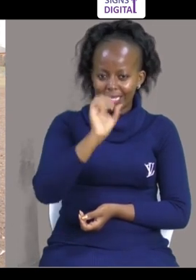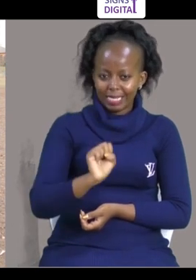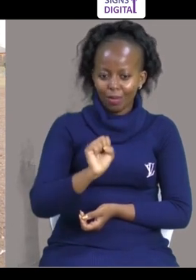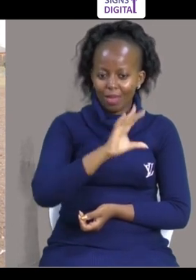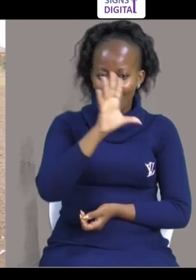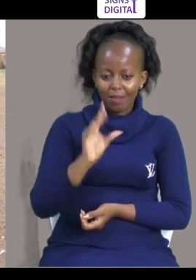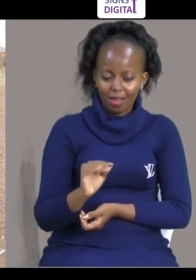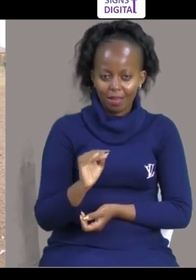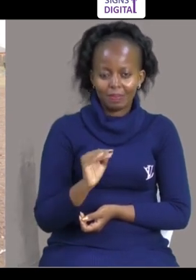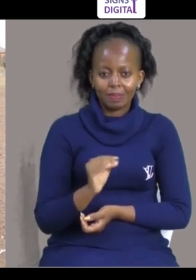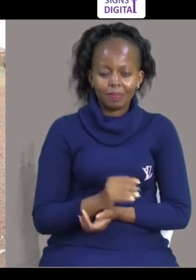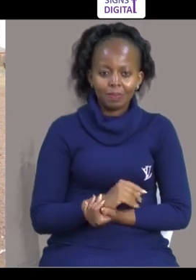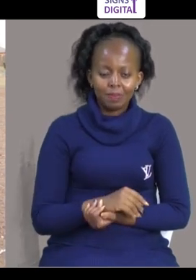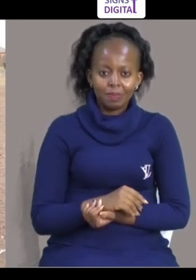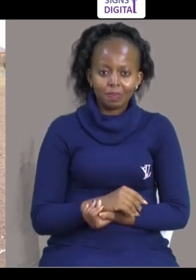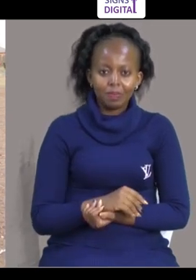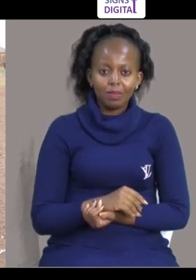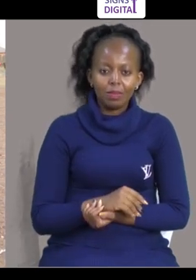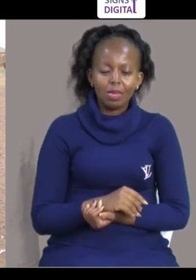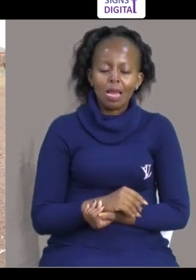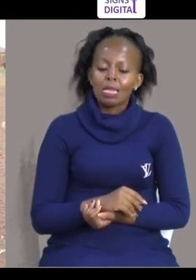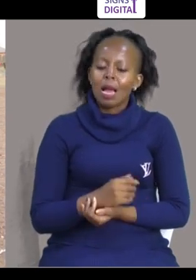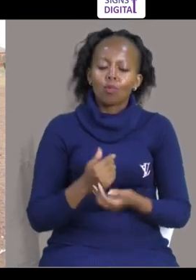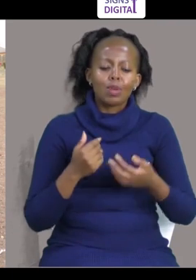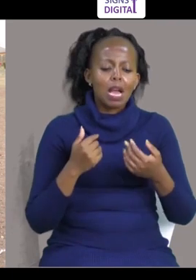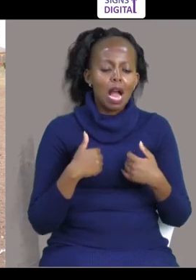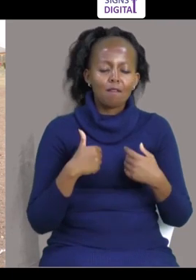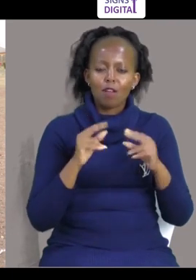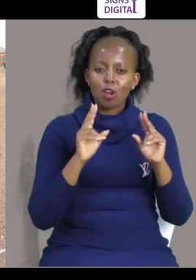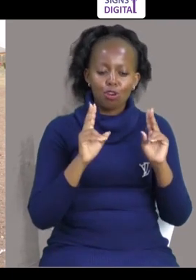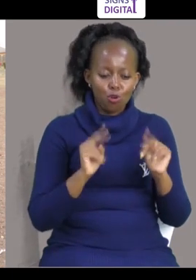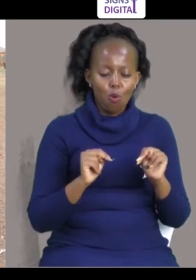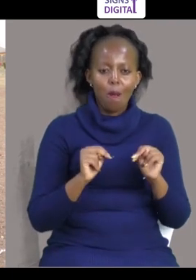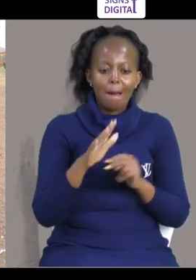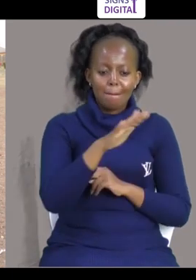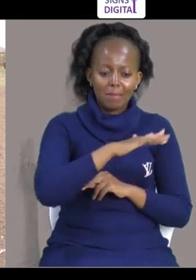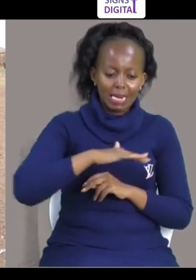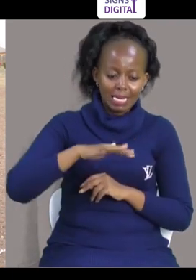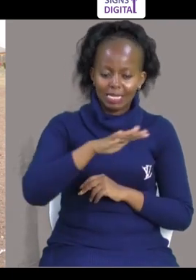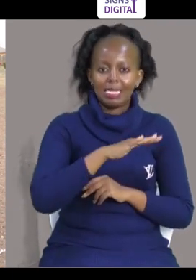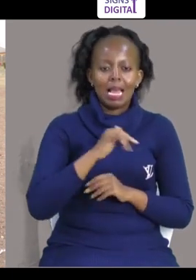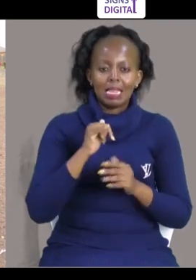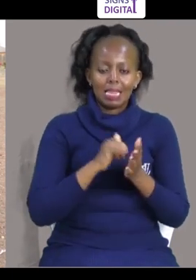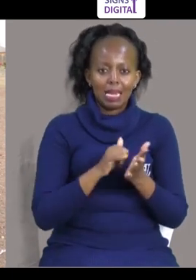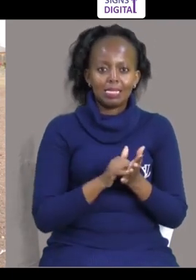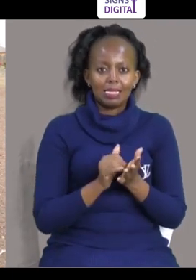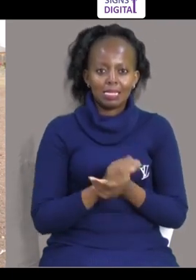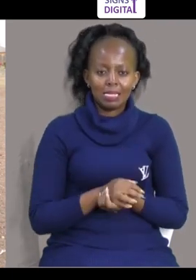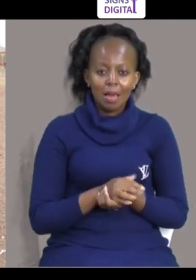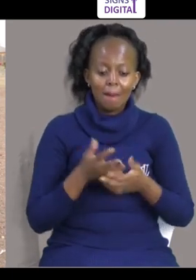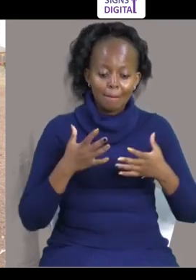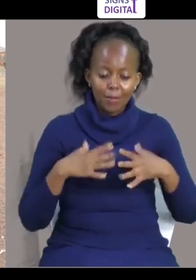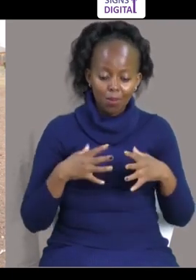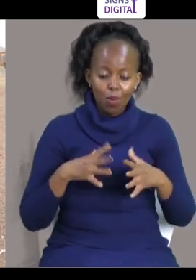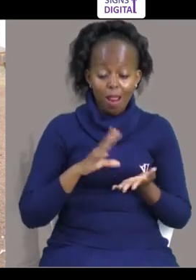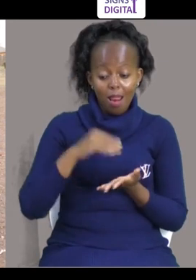jine ya except ni gani kwa kiswahili Ispokuwa South Africa Hakuna Hakuna pahali kuna